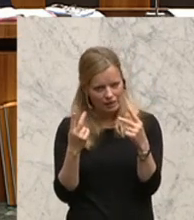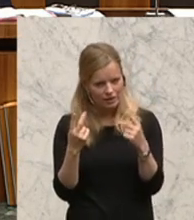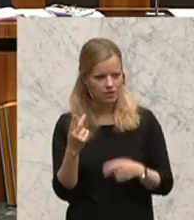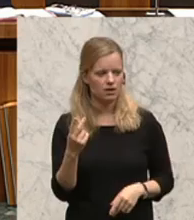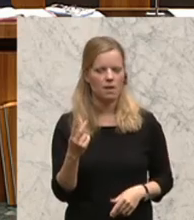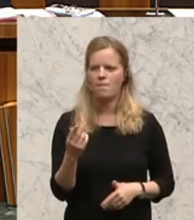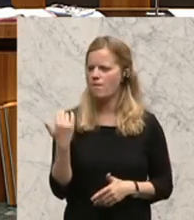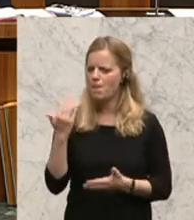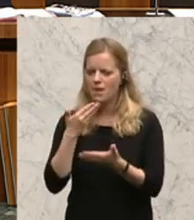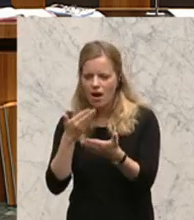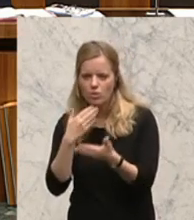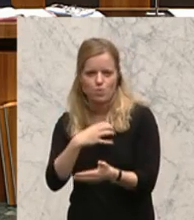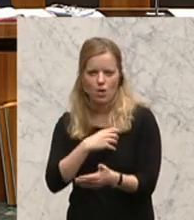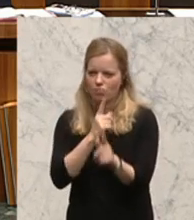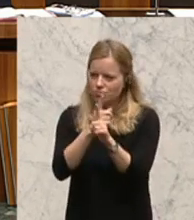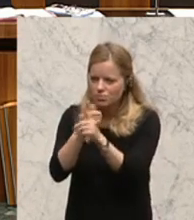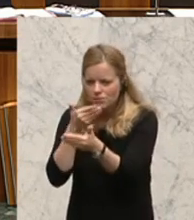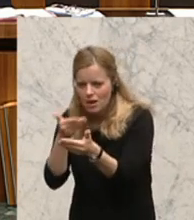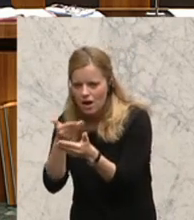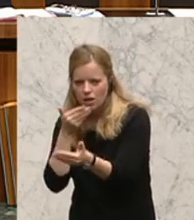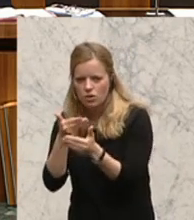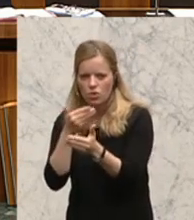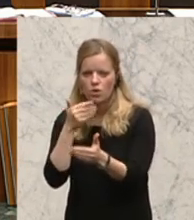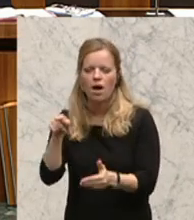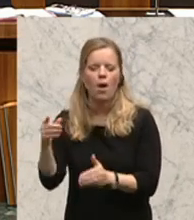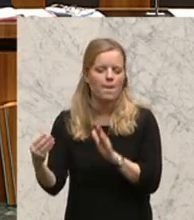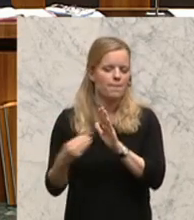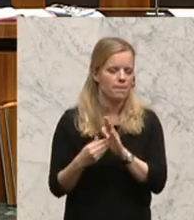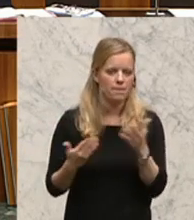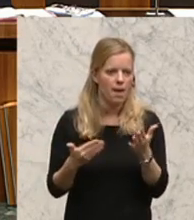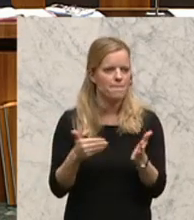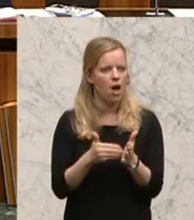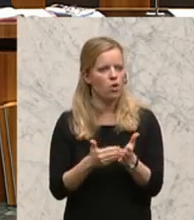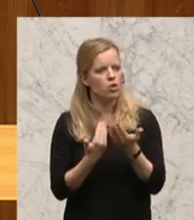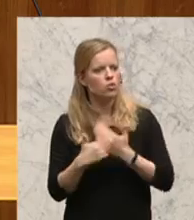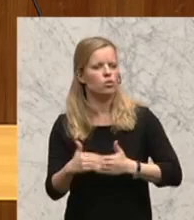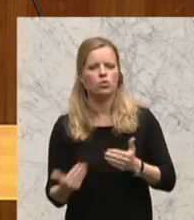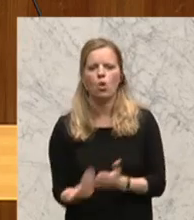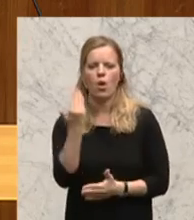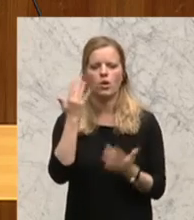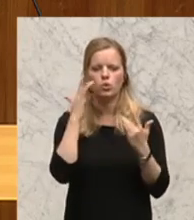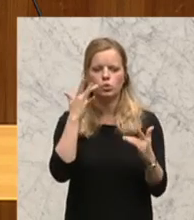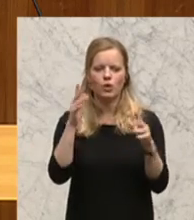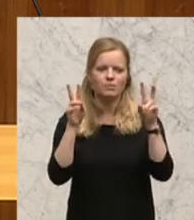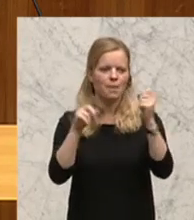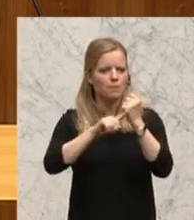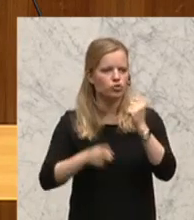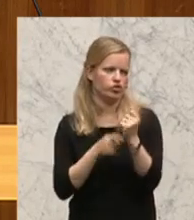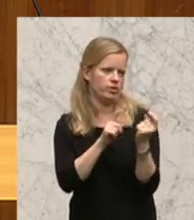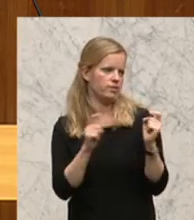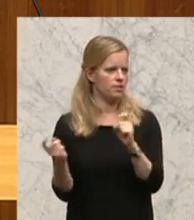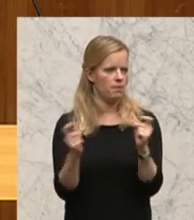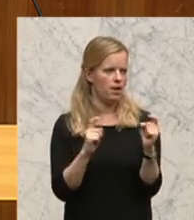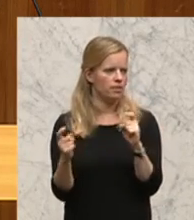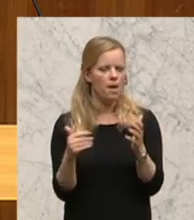den Bürgerinnen und Bürgern, wir brauchen hier eine neue Kultur auch in der Budgetdebatte. Wir brauchen insgesamt einen neuen Blick